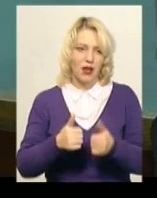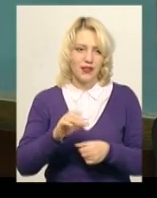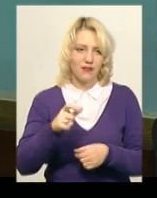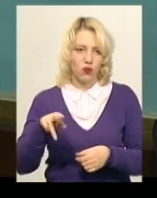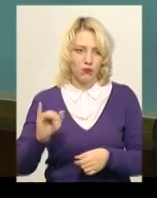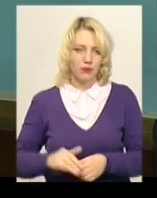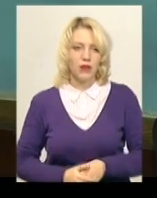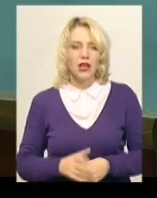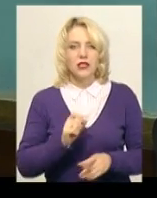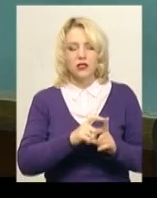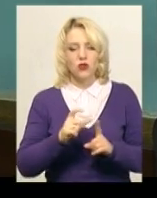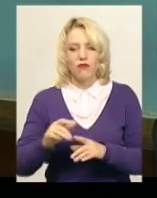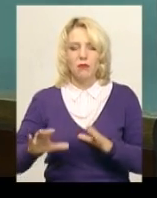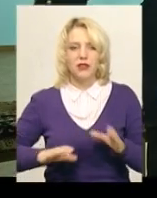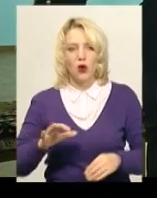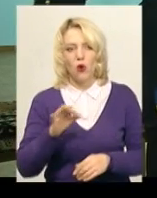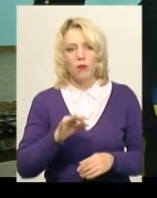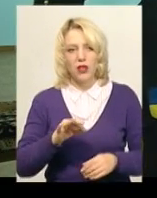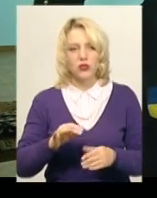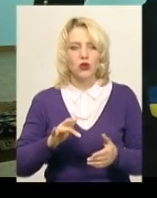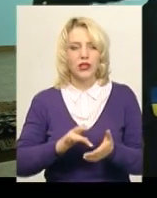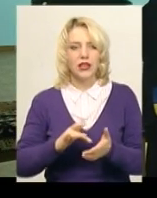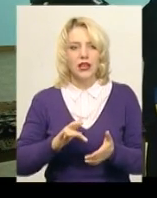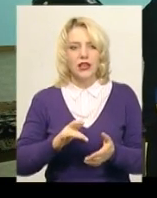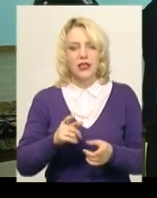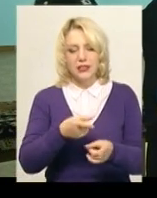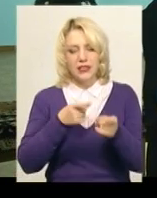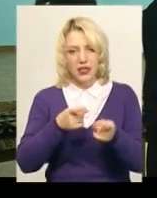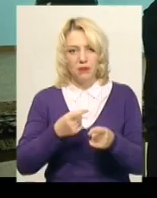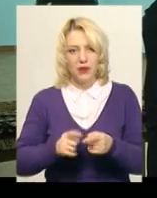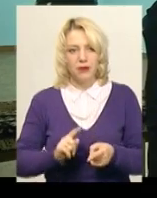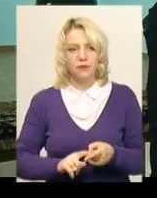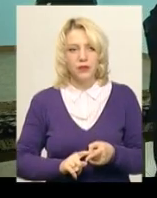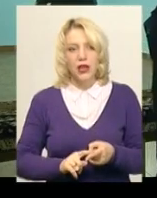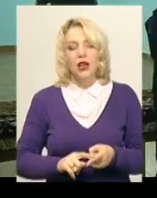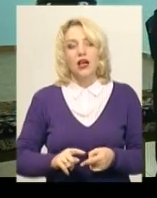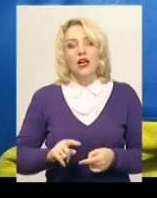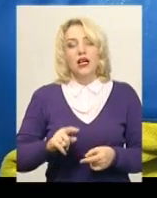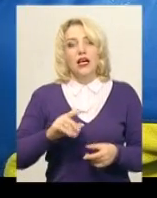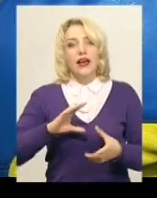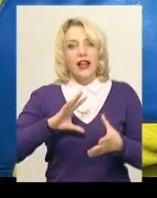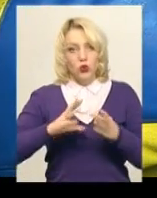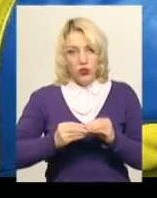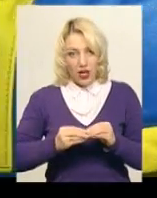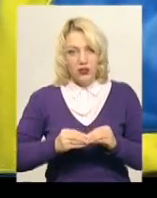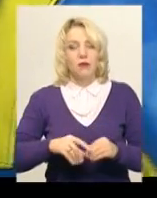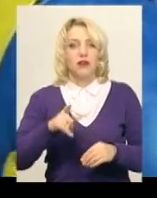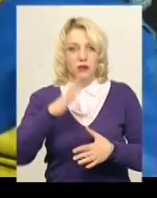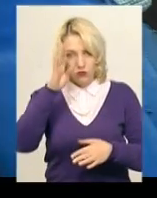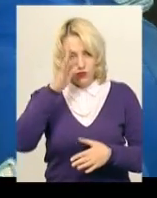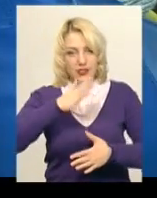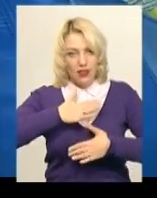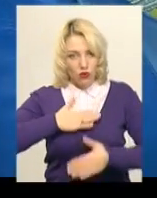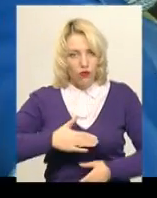словами тренера обласної спортивної школи, голови обласної федерації кульової стрільби Петра Бардецького, результатами своїх підопічних він задоволений.